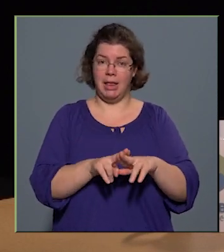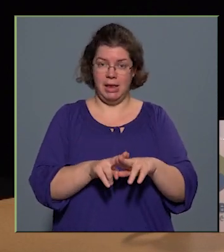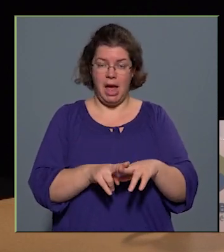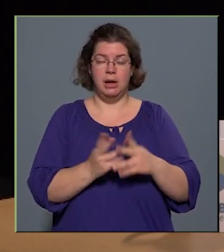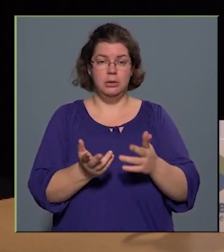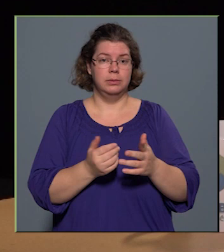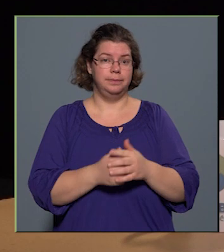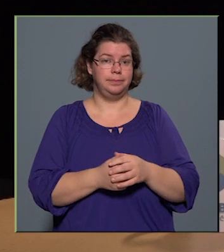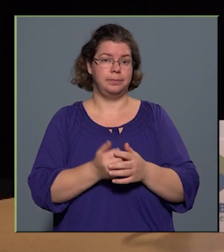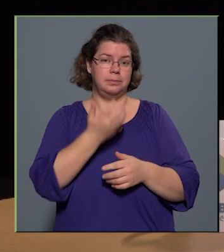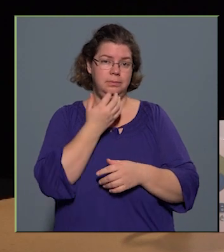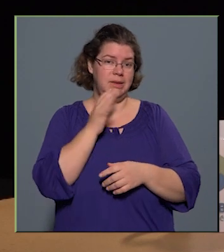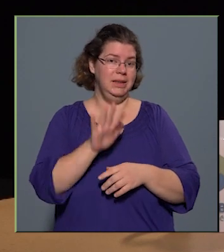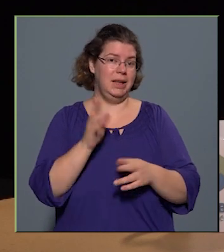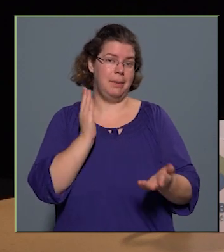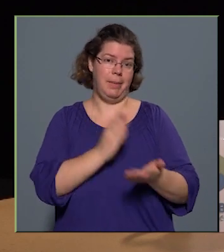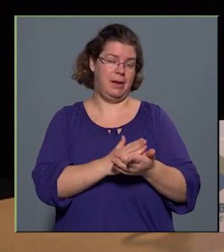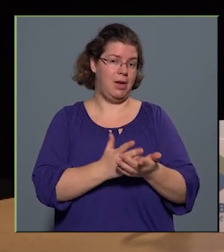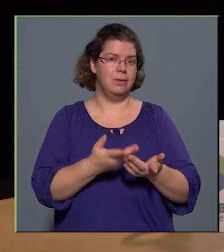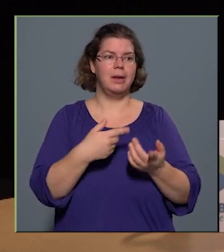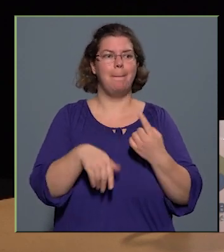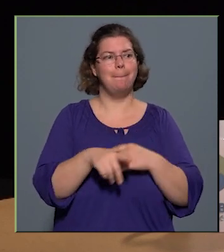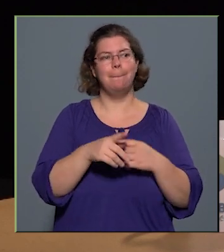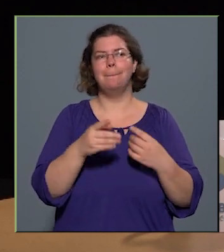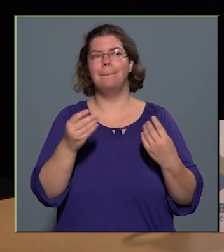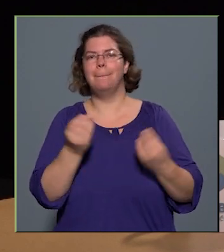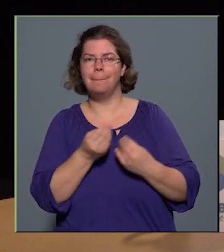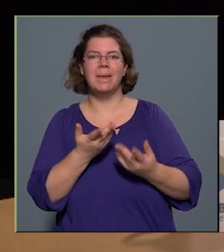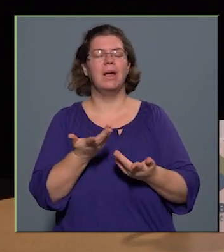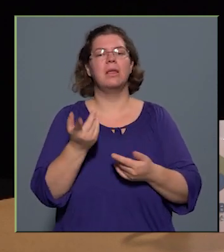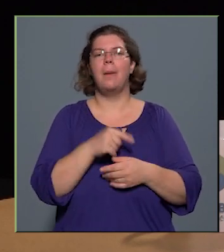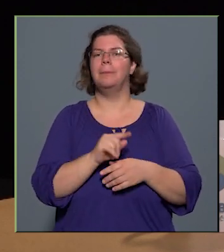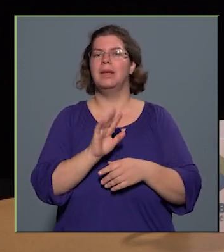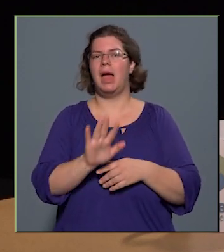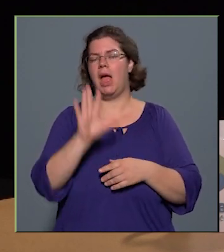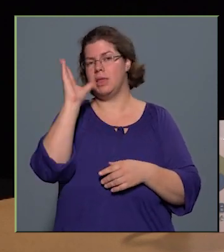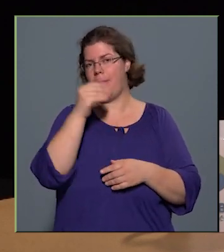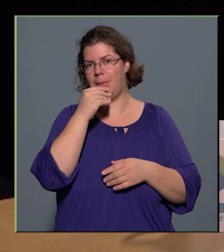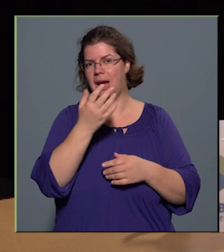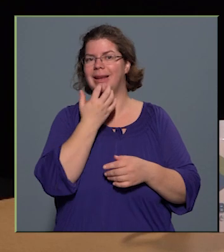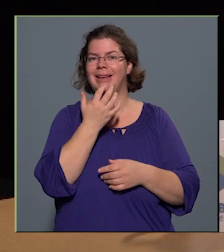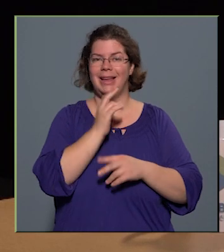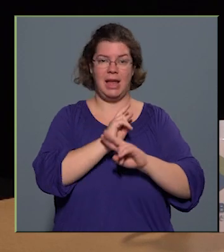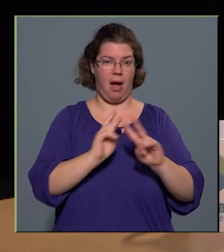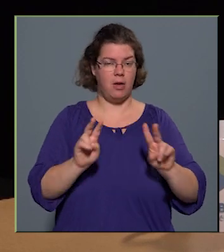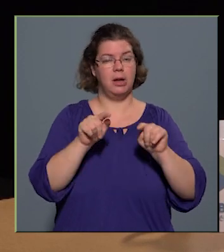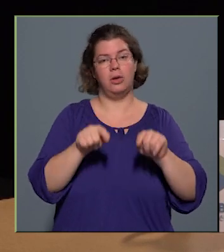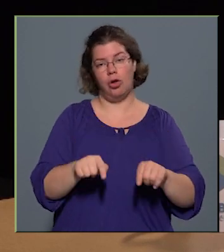kifejezetten az igényeknek megfelelő, tehát mi az, amire az embereknek igénye van, és azt